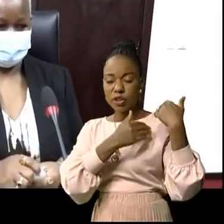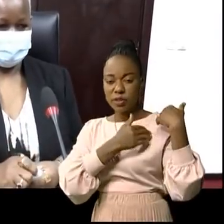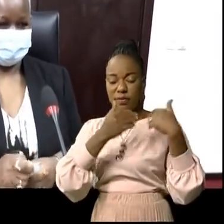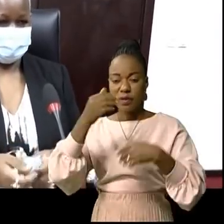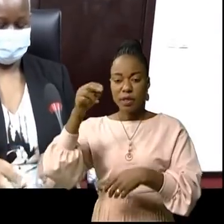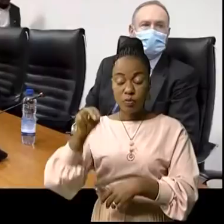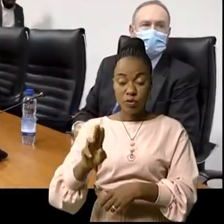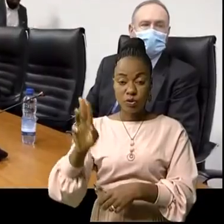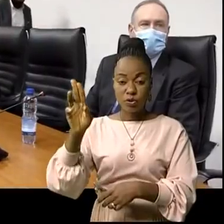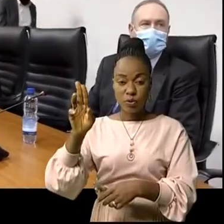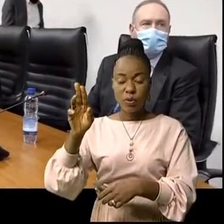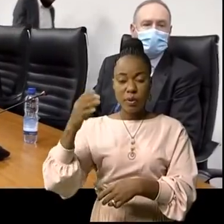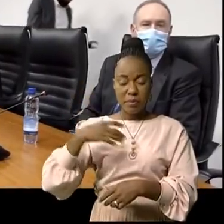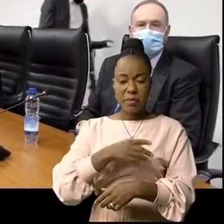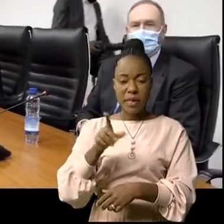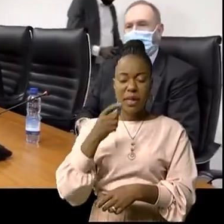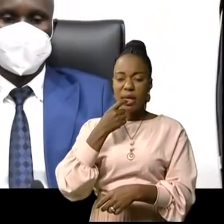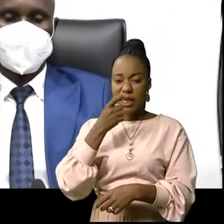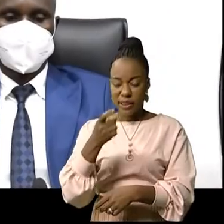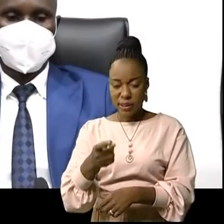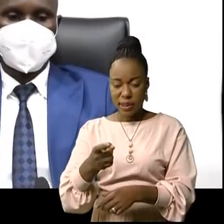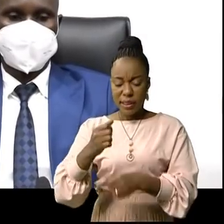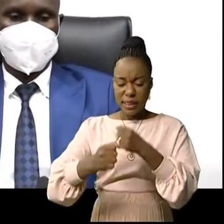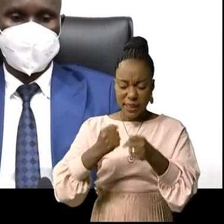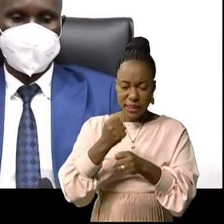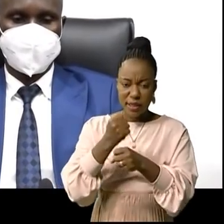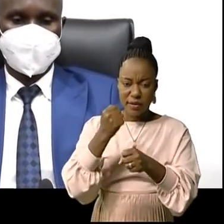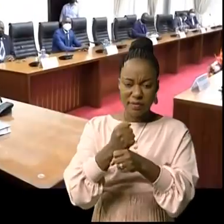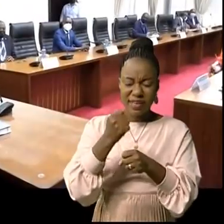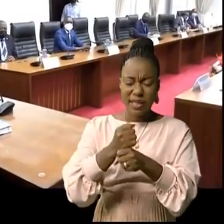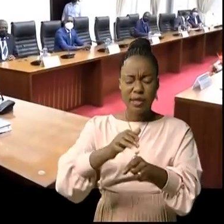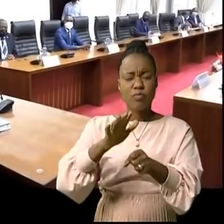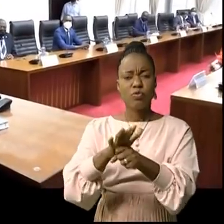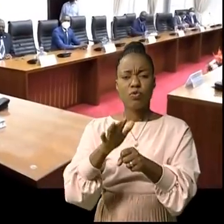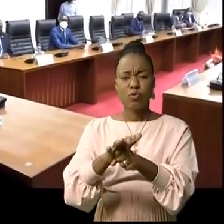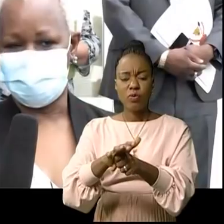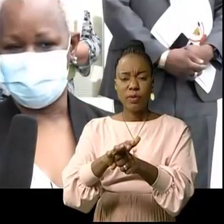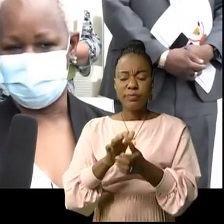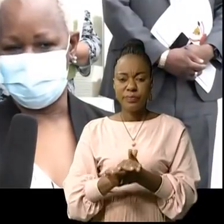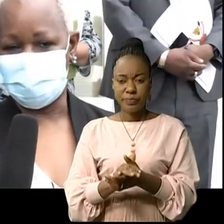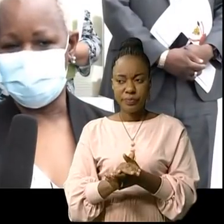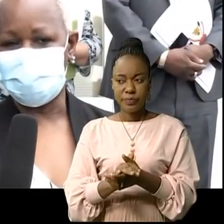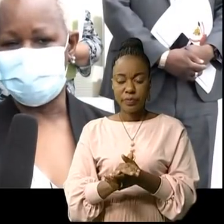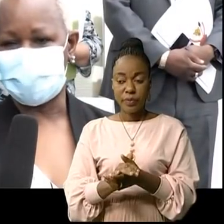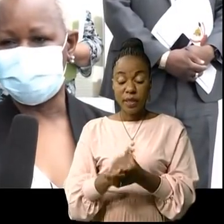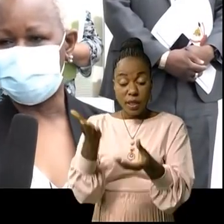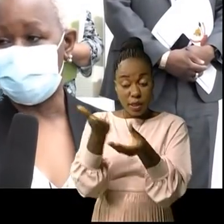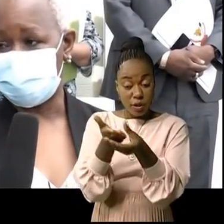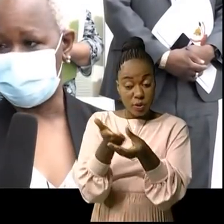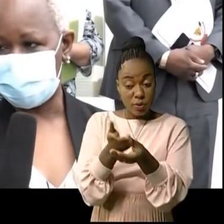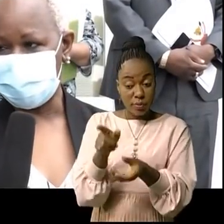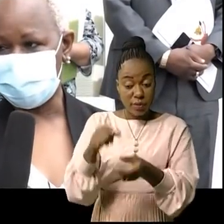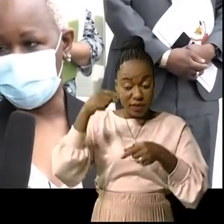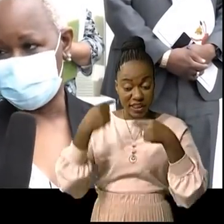Bintou Keïta parle de la conclusion d'un long travail entre les parties onusiennes et congolaises. Ce document va être